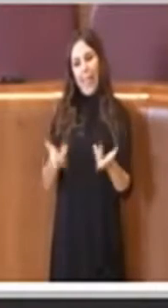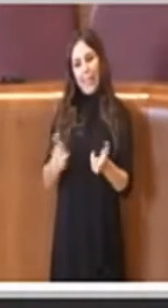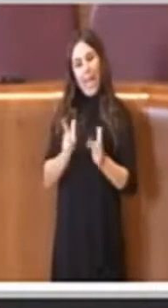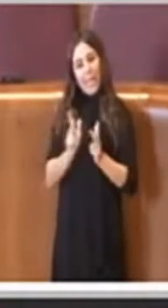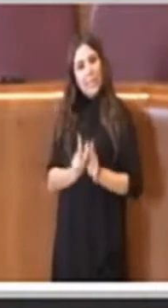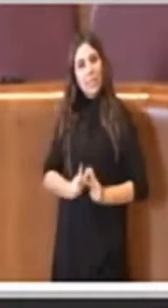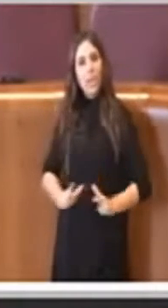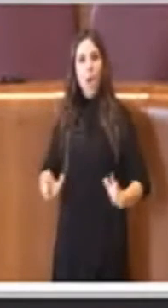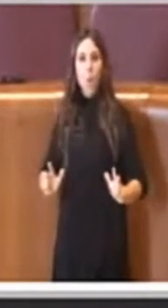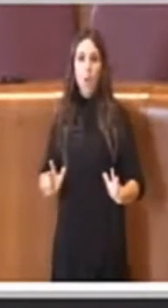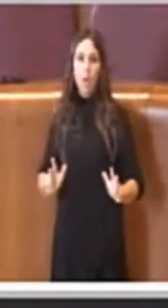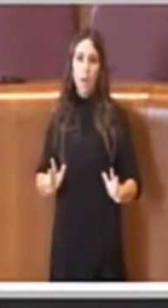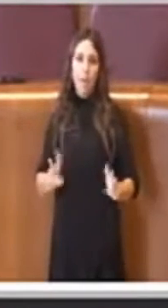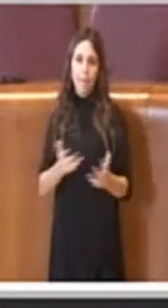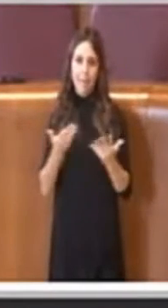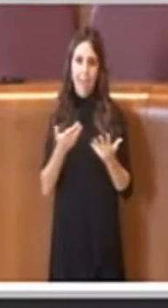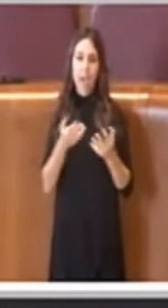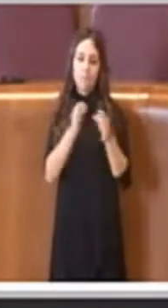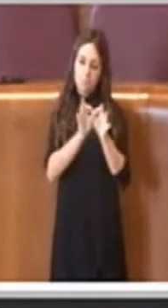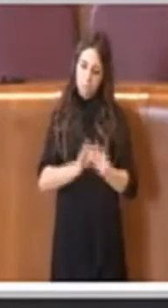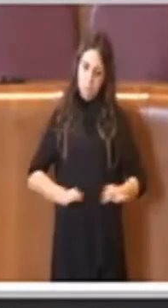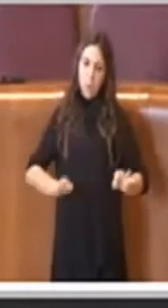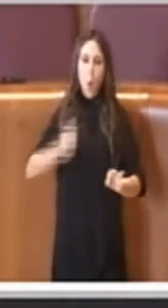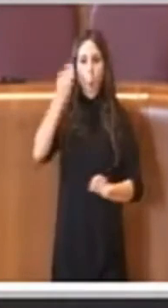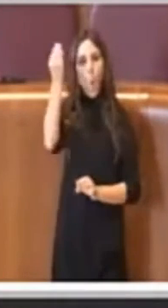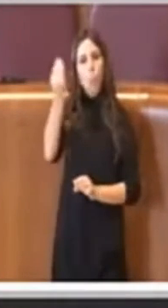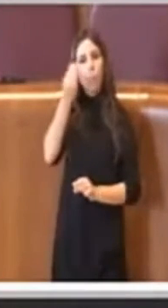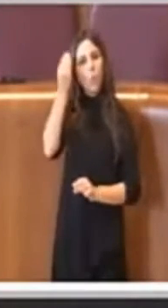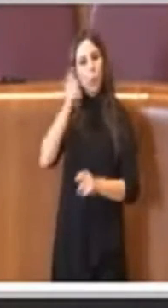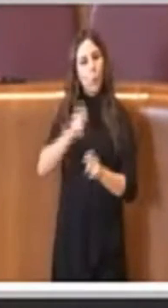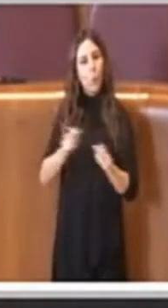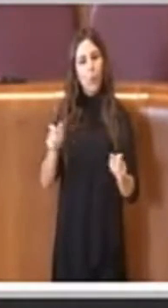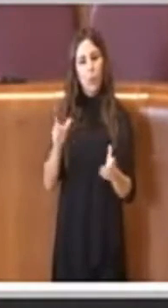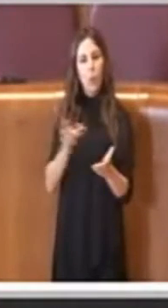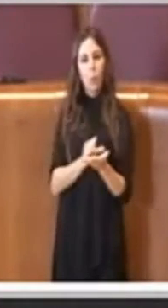rispetto ovviamente delle opinioni di tutti. Grazie Presidente, io ho terminato.